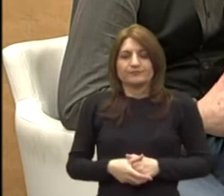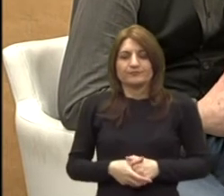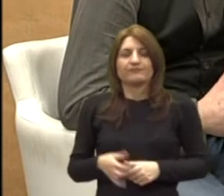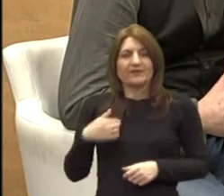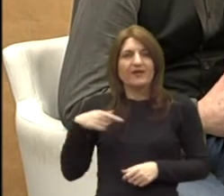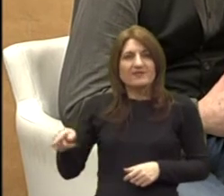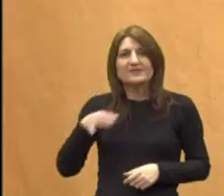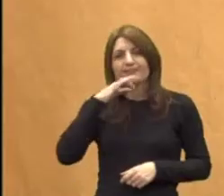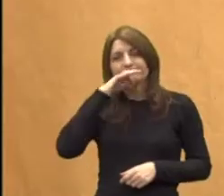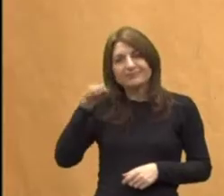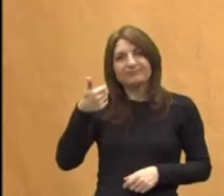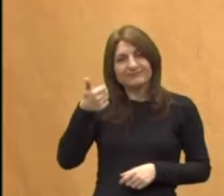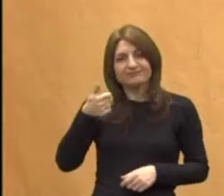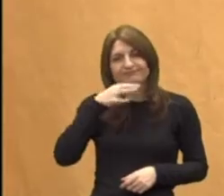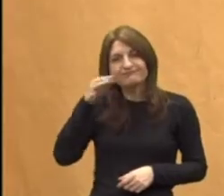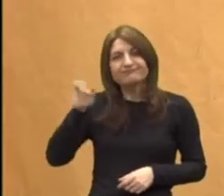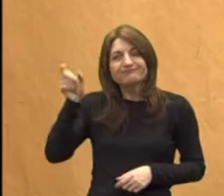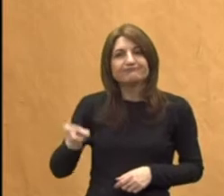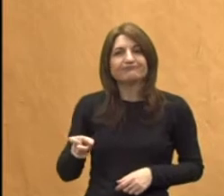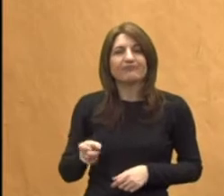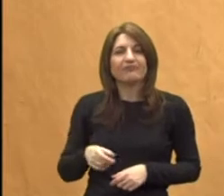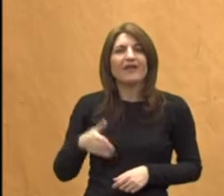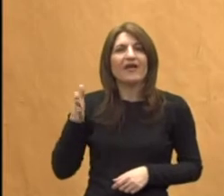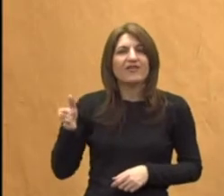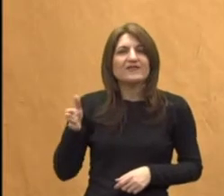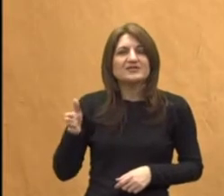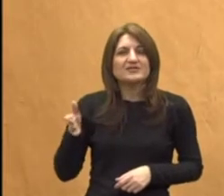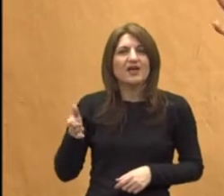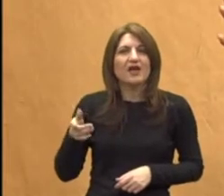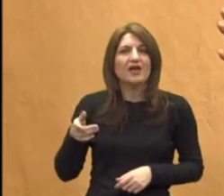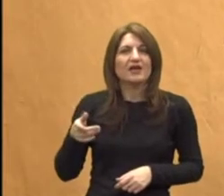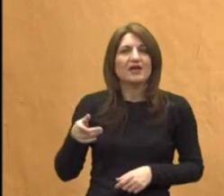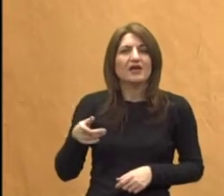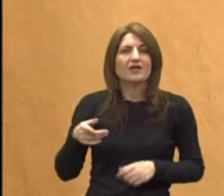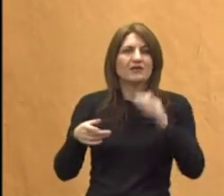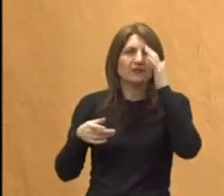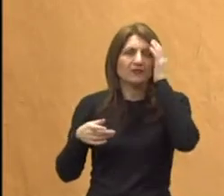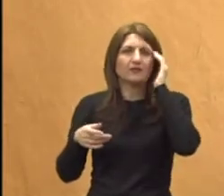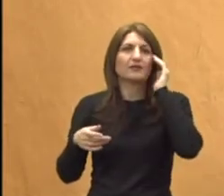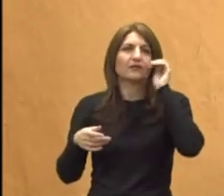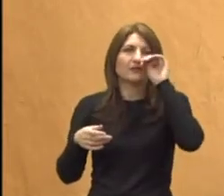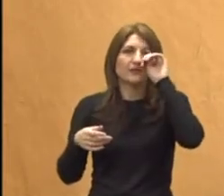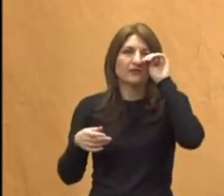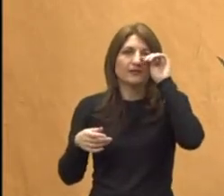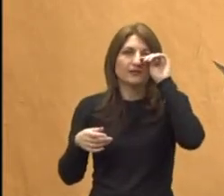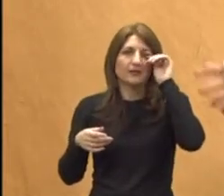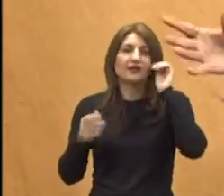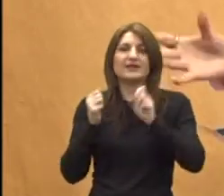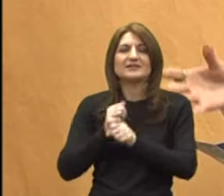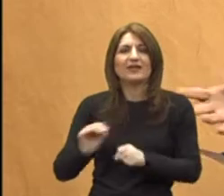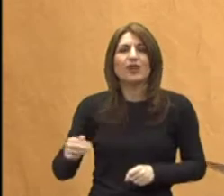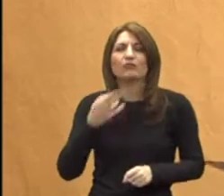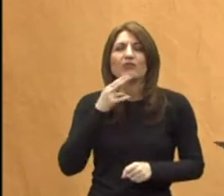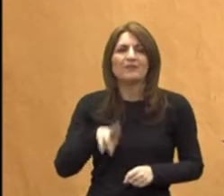ja vas pitam jedno pitanje. Znači, vi ste posvećeni djeci, evo, to smo već kazali, sa